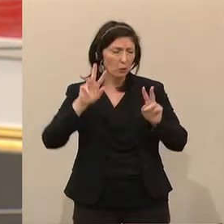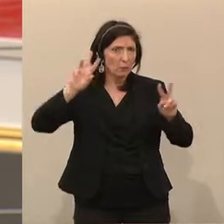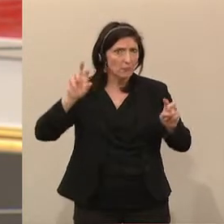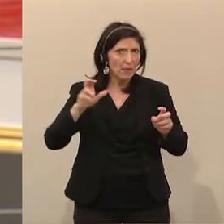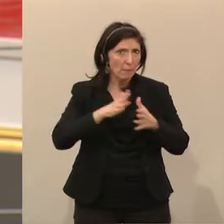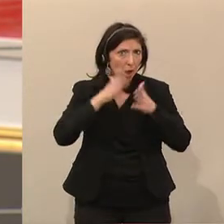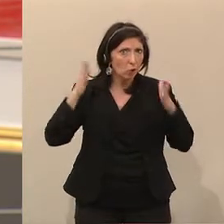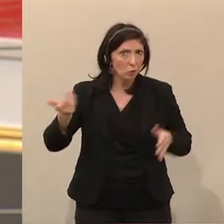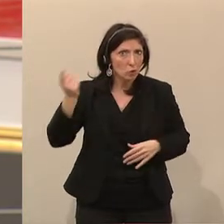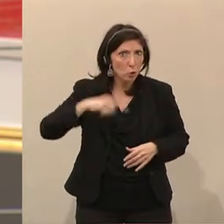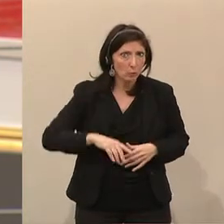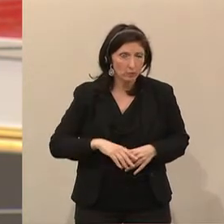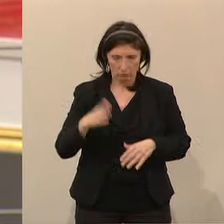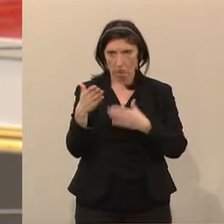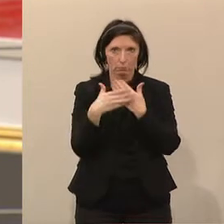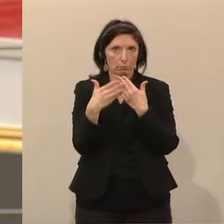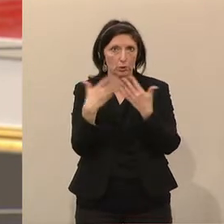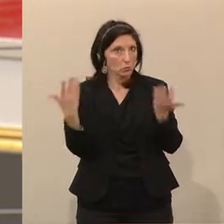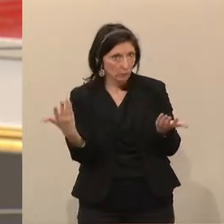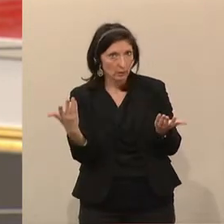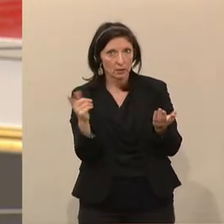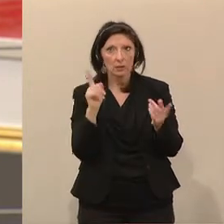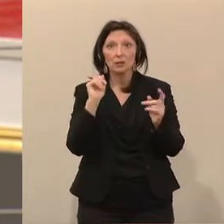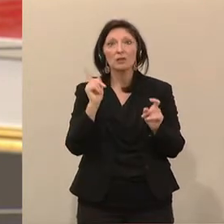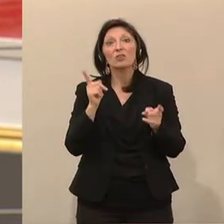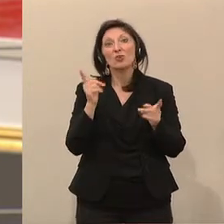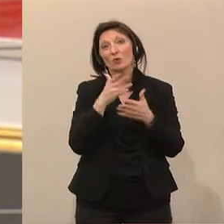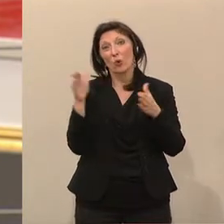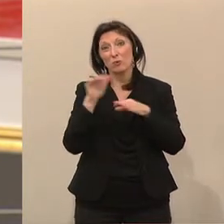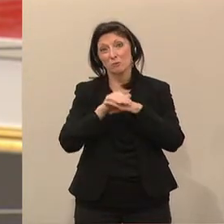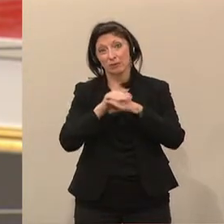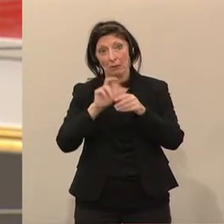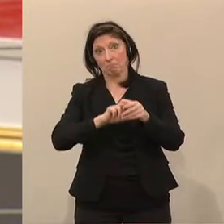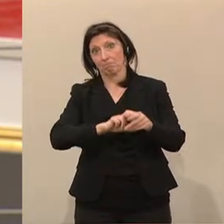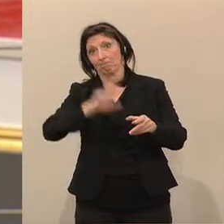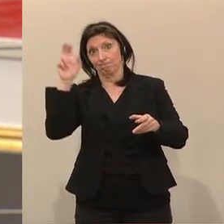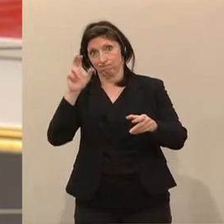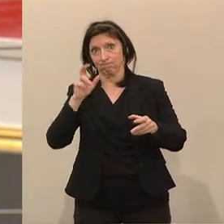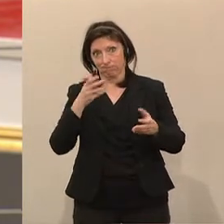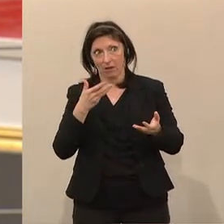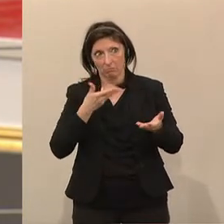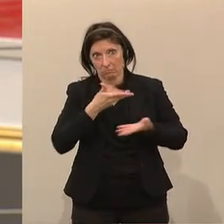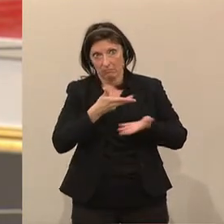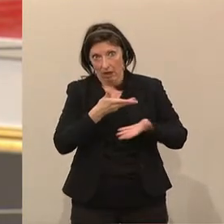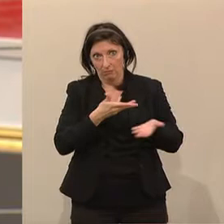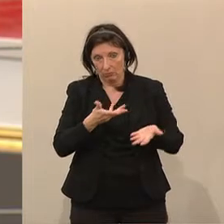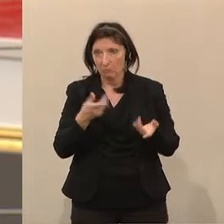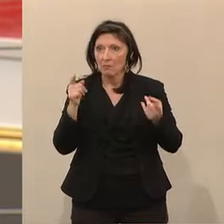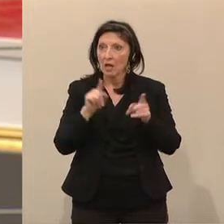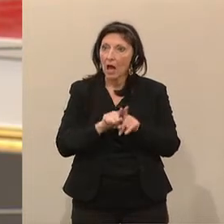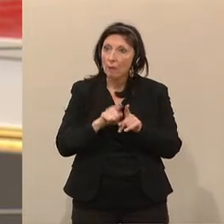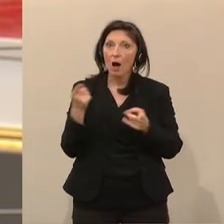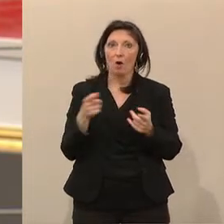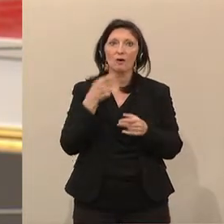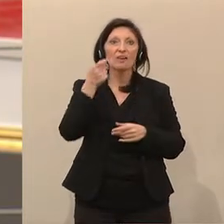vor uns liegen, wie beispielsweise der Abschluss der Brexit-Verhandlungen oder eben auch die Verhandlungen zum mehrjährigen Finanzrahmen.